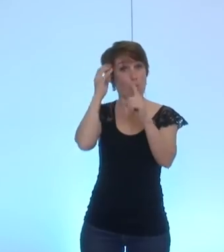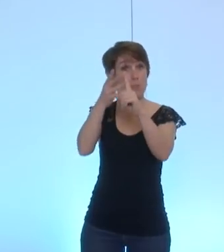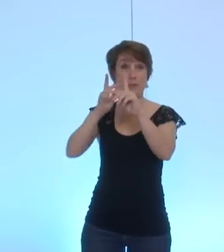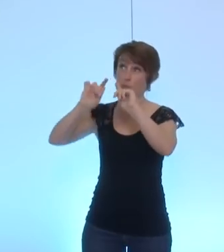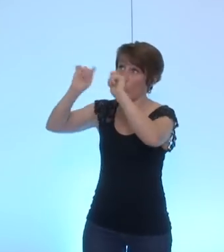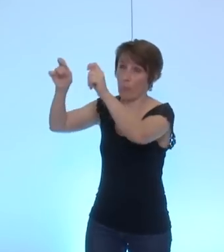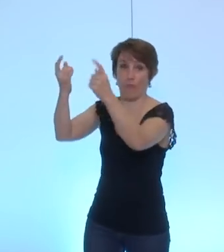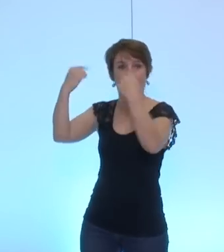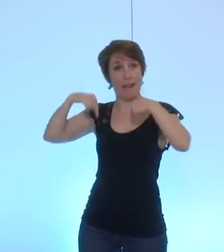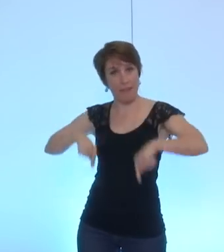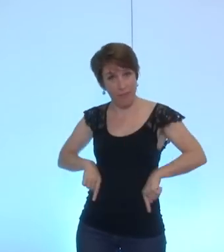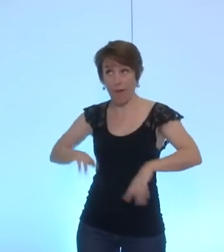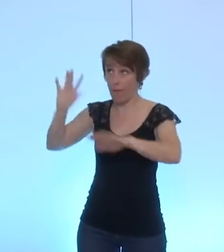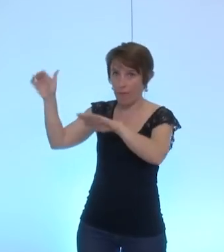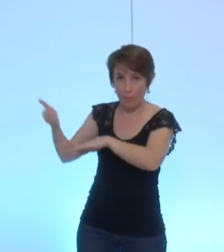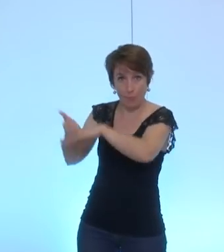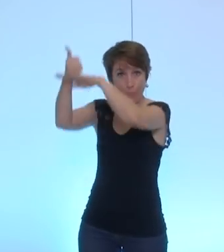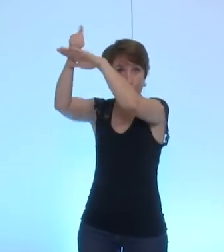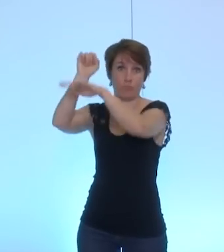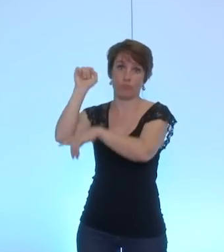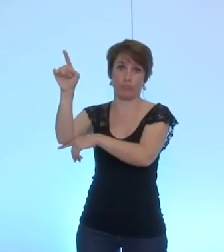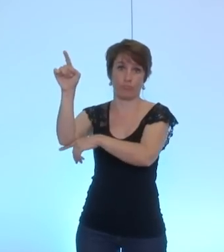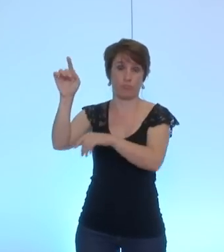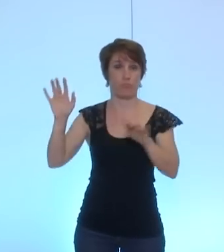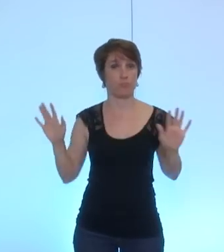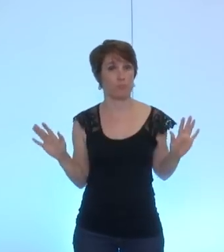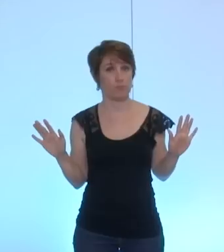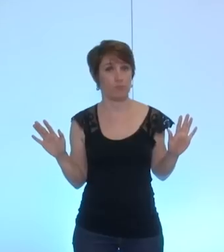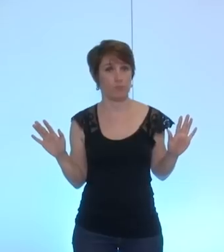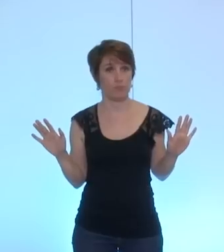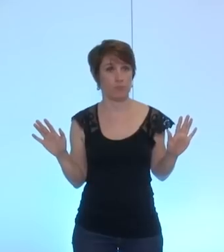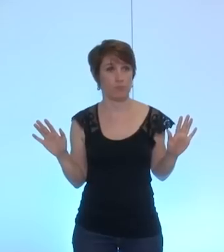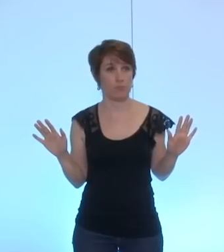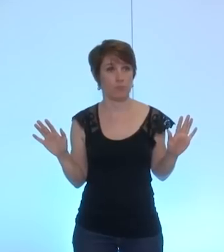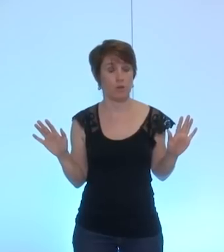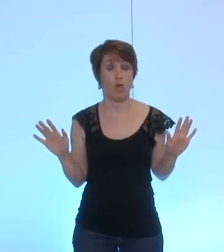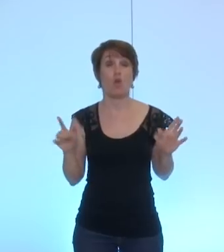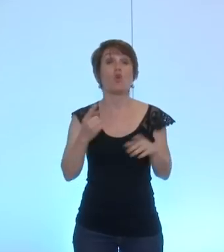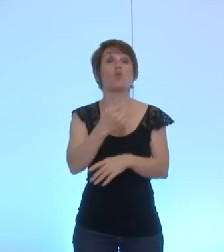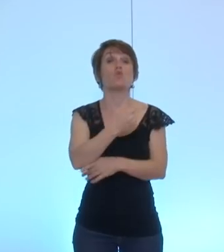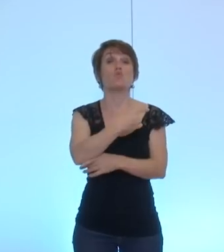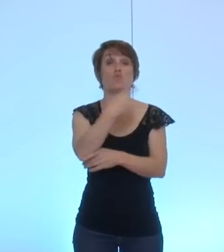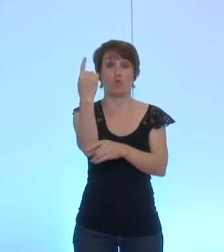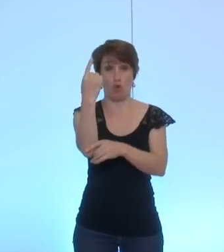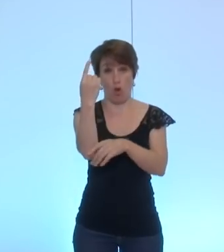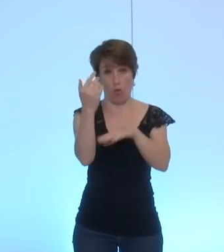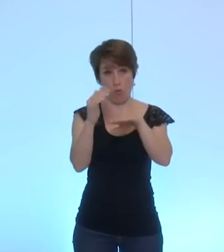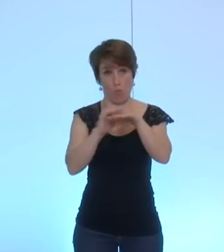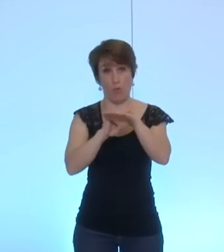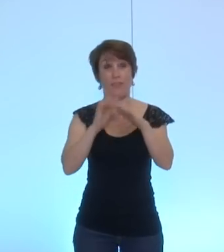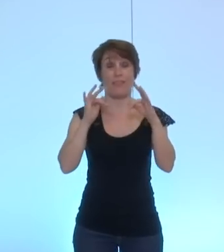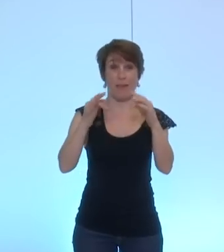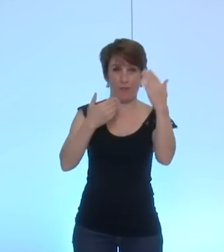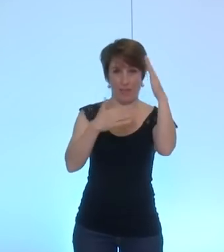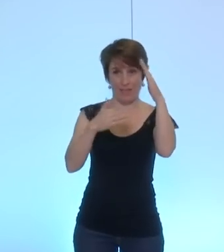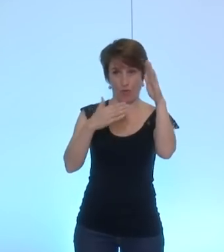c'est la compétence de l'état il y a une seule politique des affaires étrangères c'est